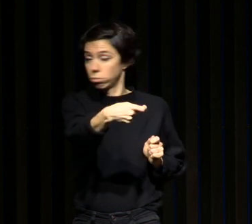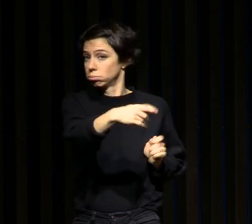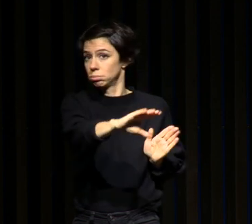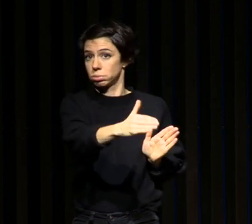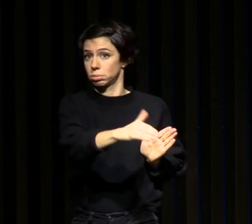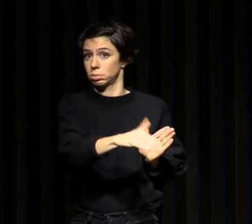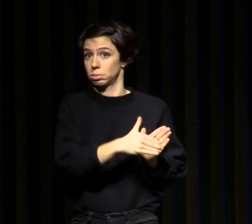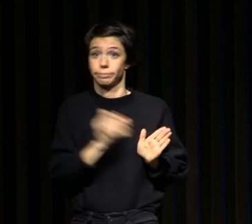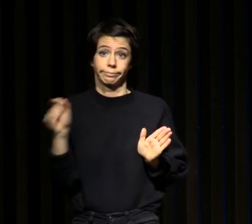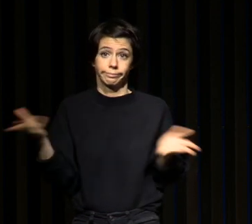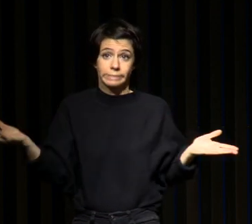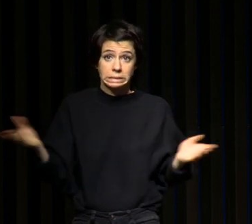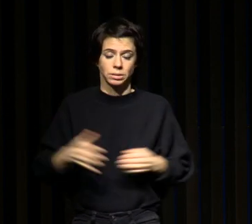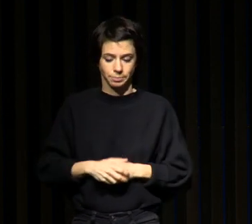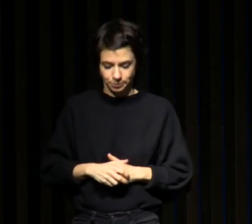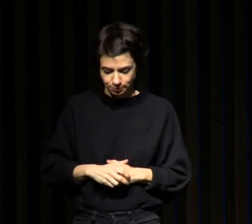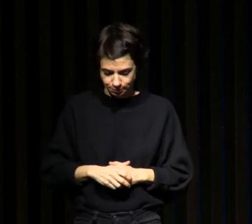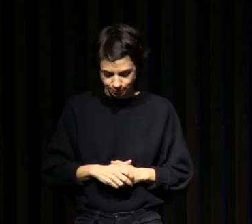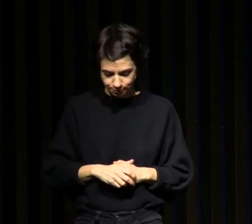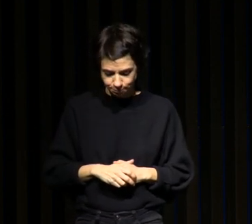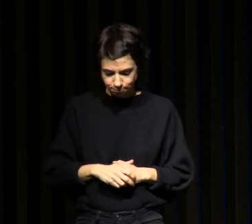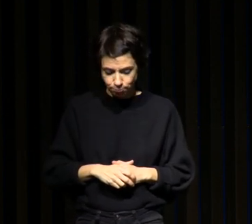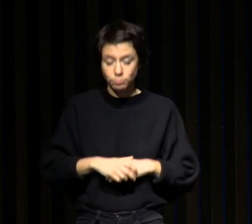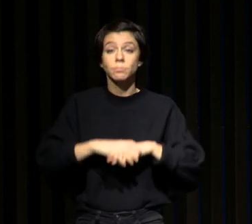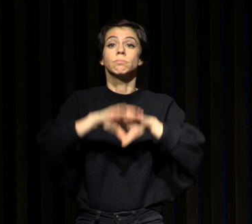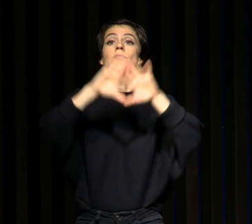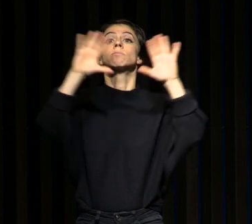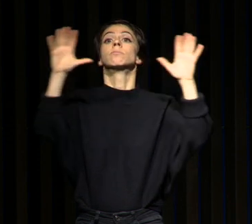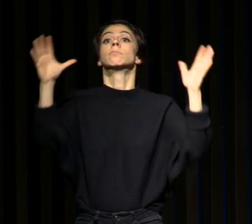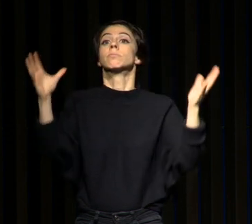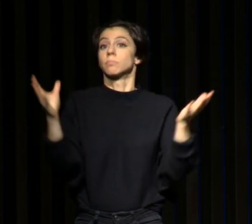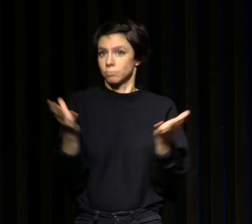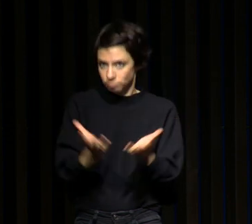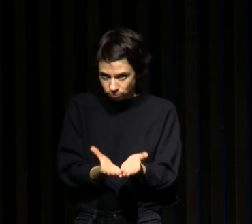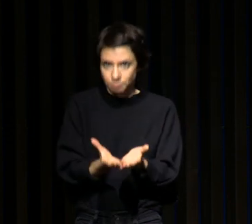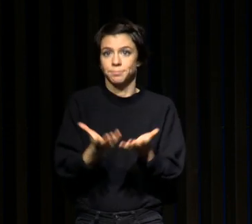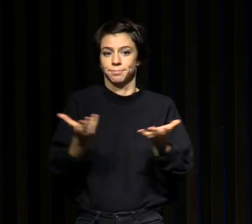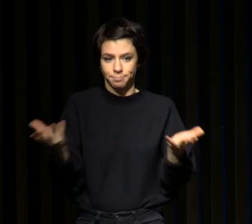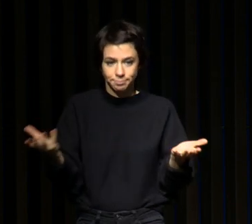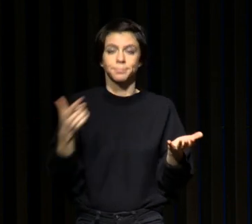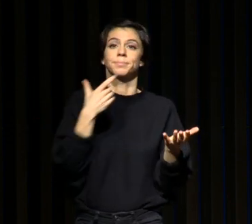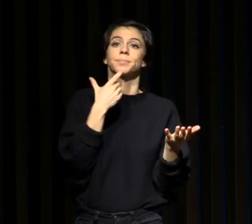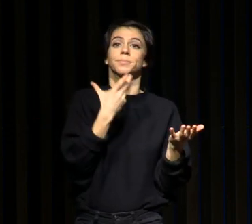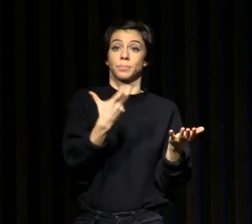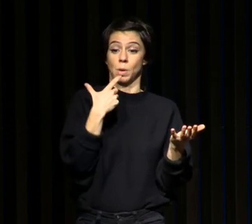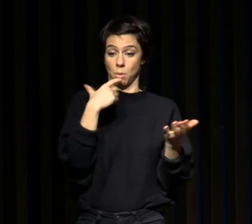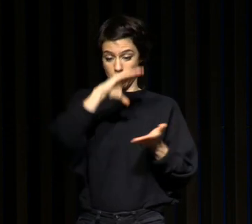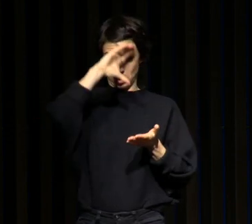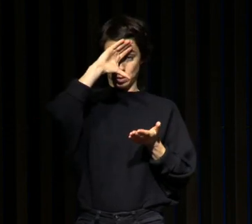Alors, après avoir compris un petit peu les grandes bases de la régulation, avec cette composante circadienne,